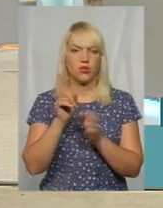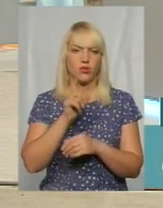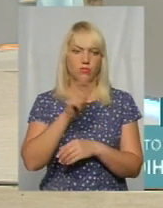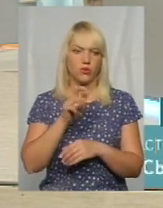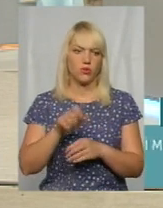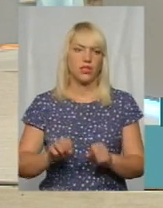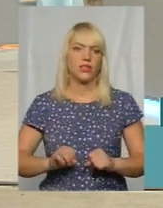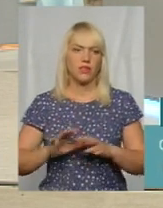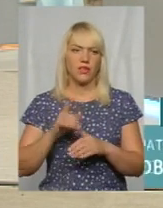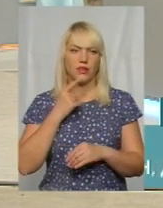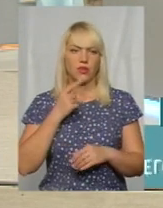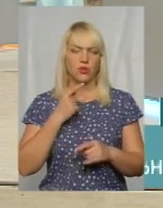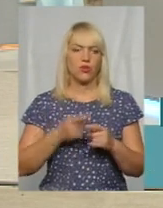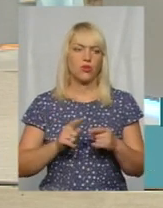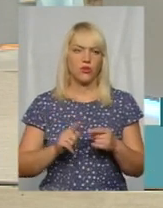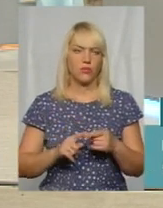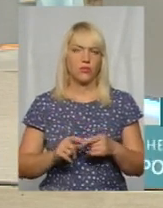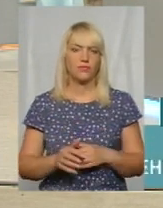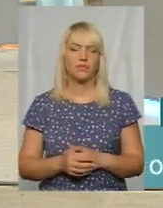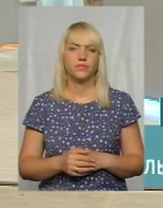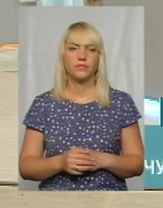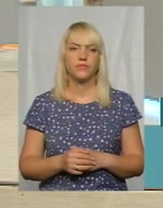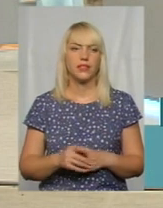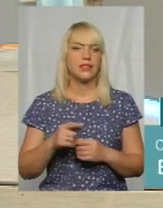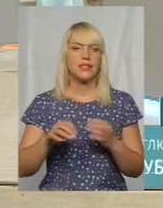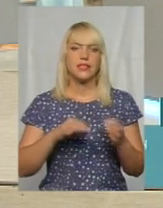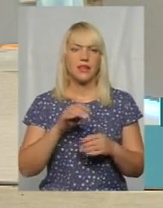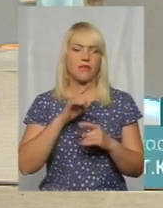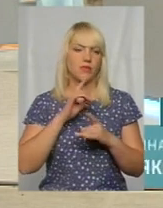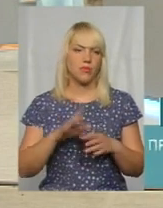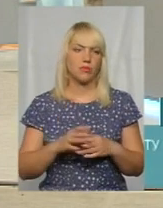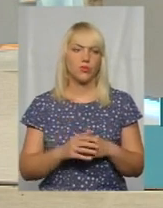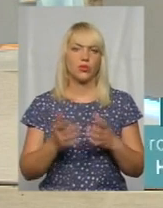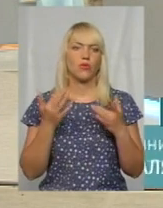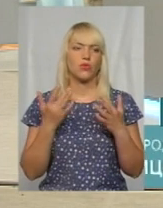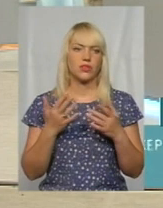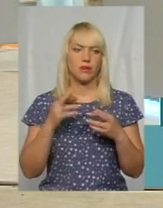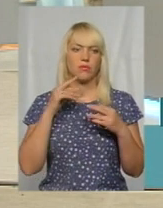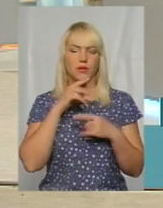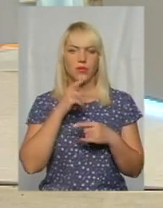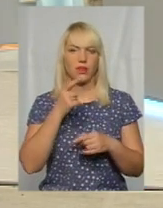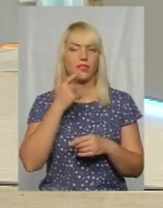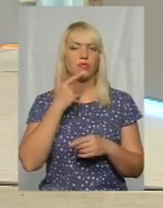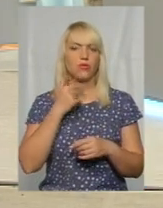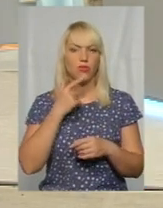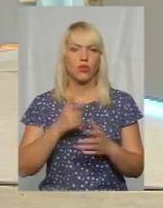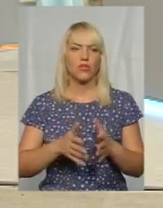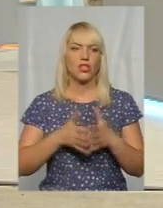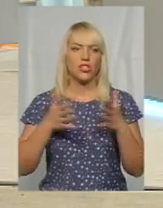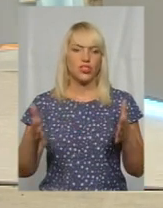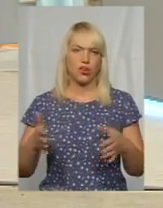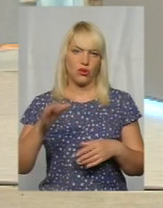здавали кров, щоб можна було поповнити. зайвим ніколи не буде. Воно не буде зайвим, оскільки препарати крові досить широко